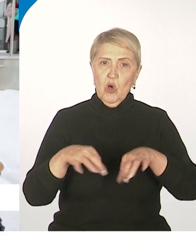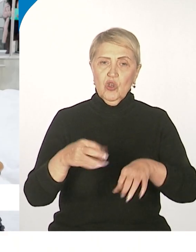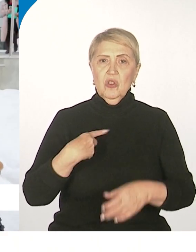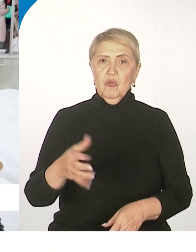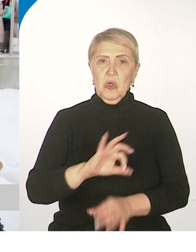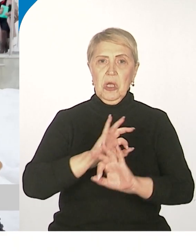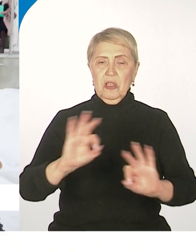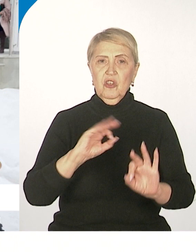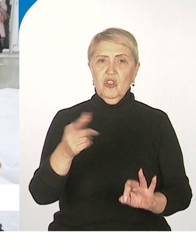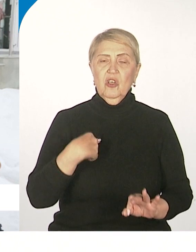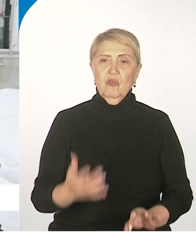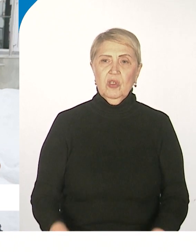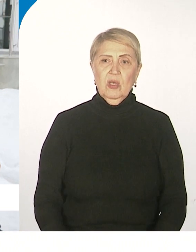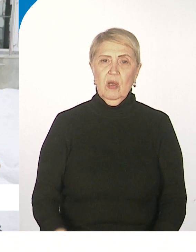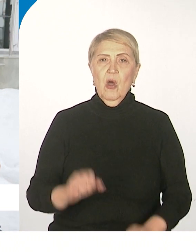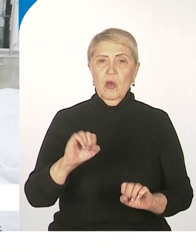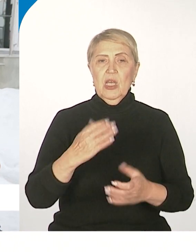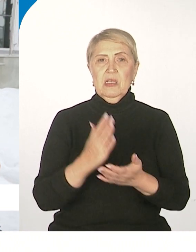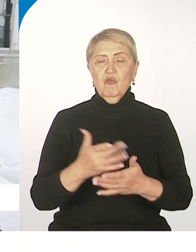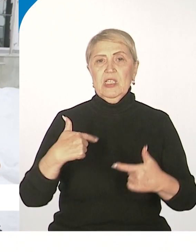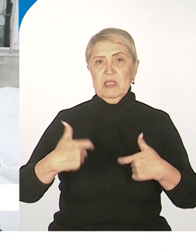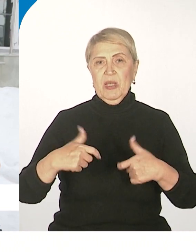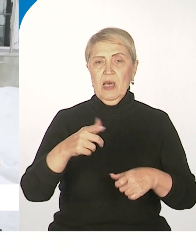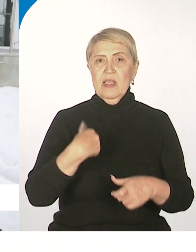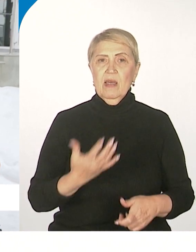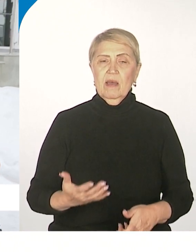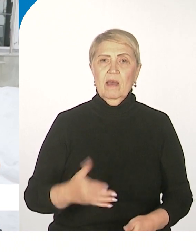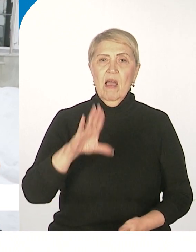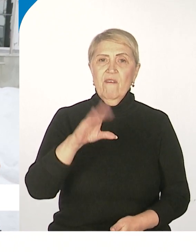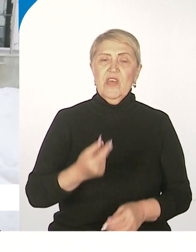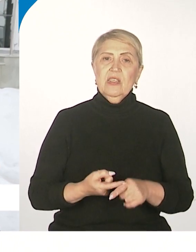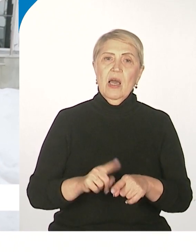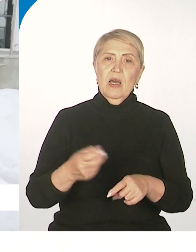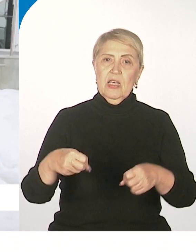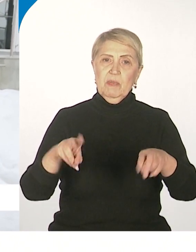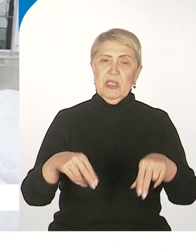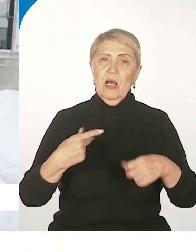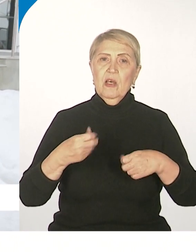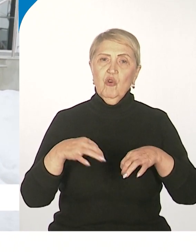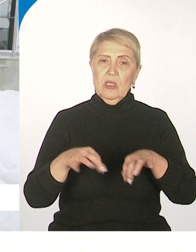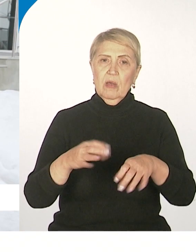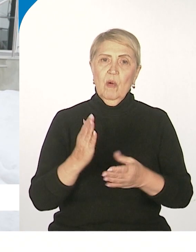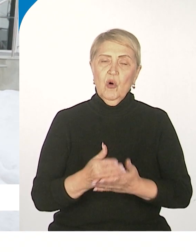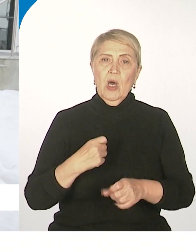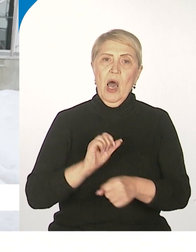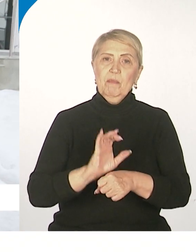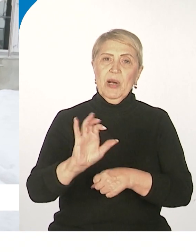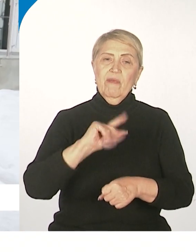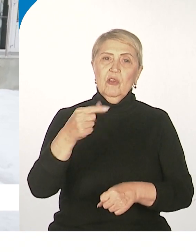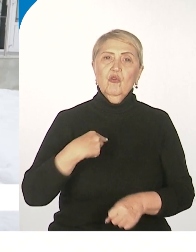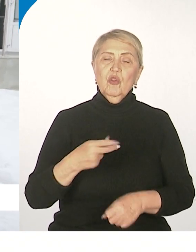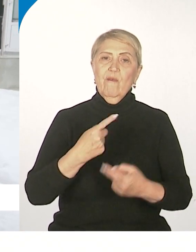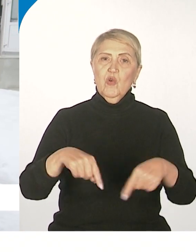стороны на всевозможных испытаниях. Весь этот специальный транспорт пойдет в зону проведения специальной